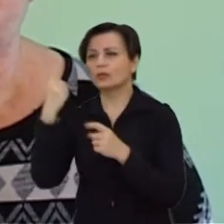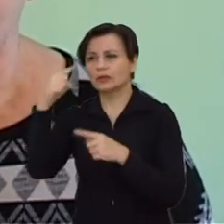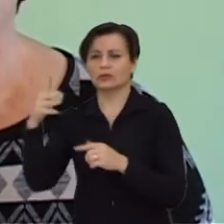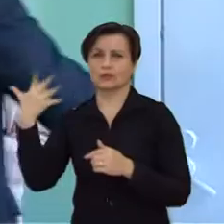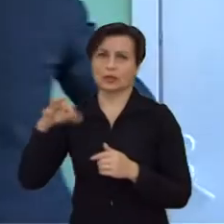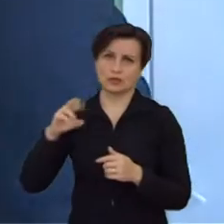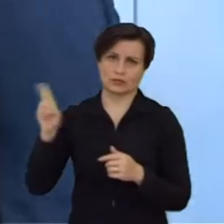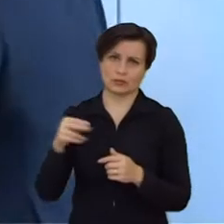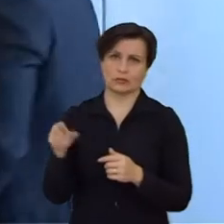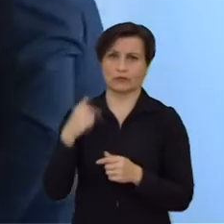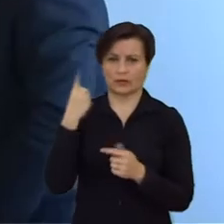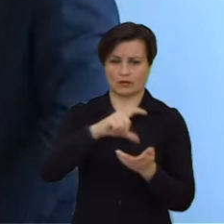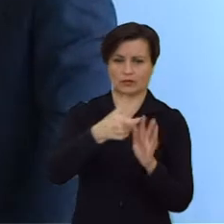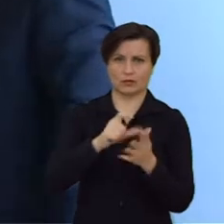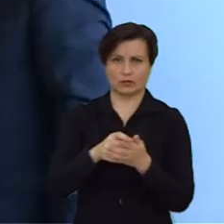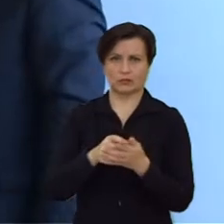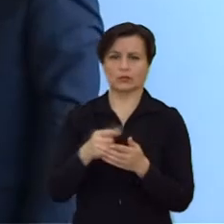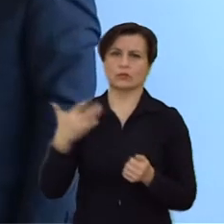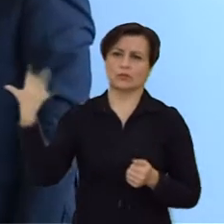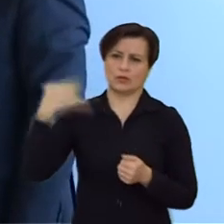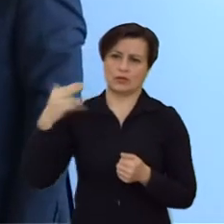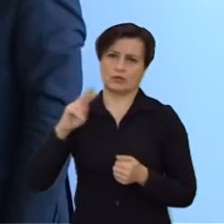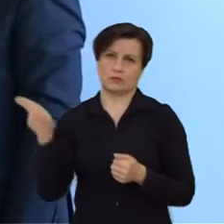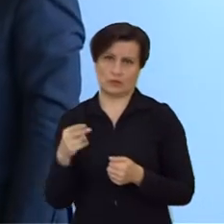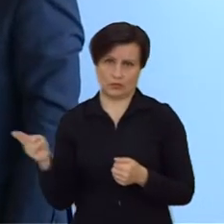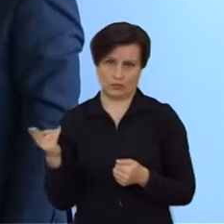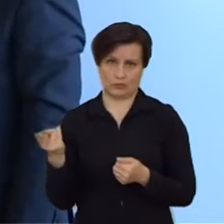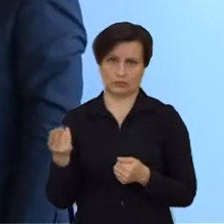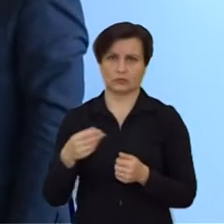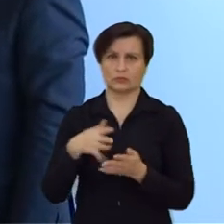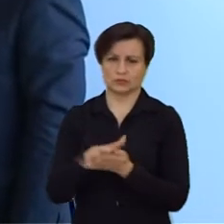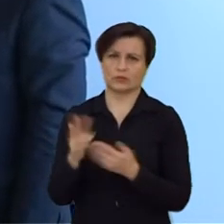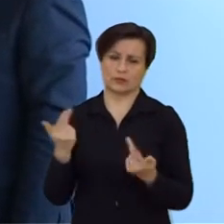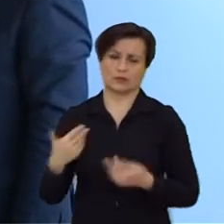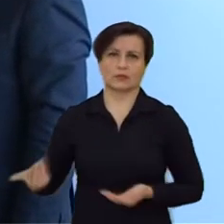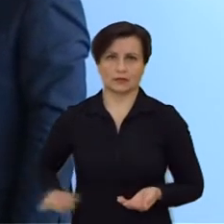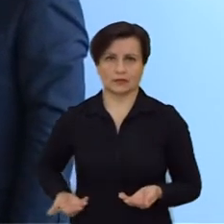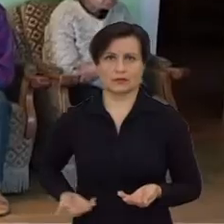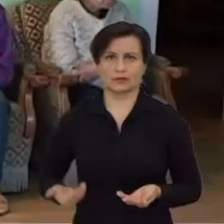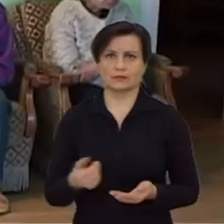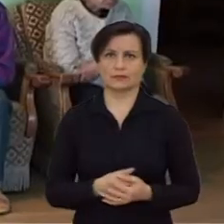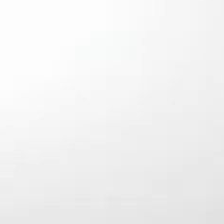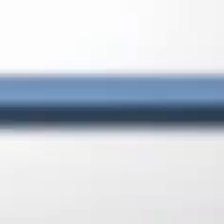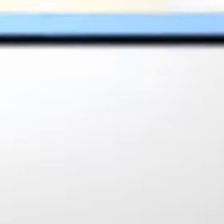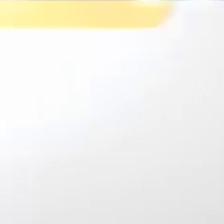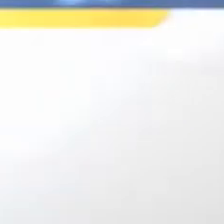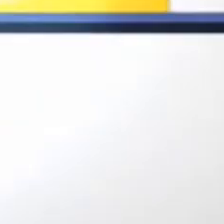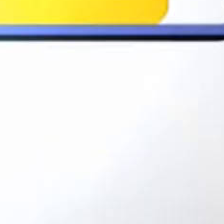šimto, gal kas penkiasdešimt gali, tai va vienam kambiriu penkiasdešimt išėina. Tai taip, taip įgyvename.